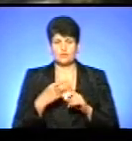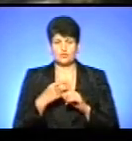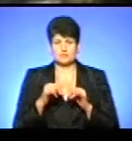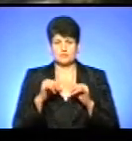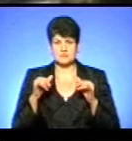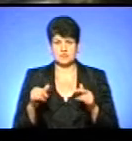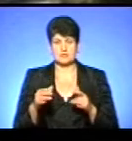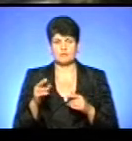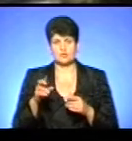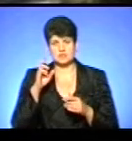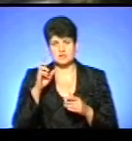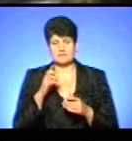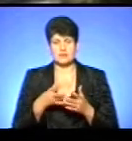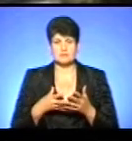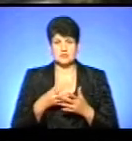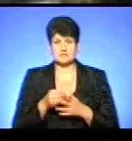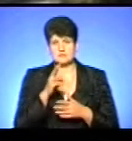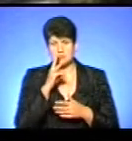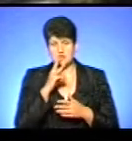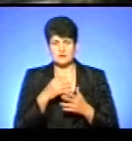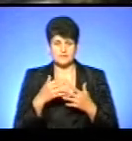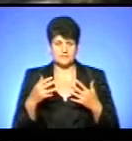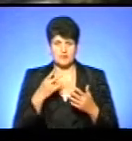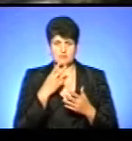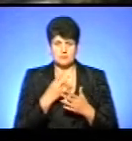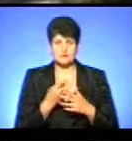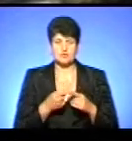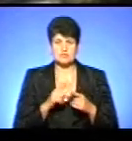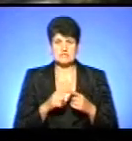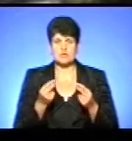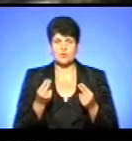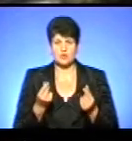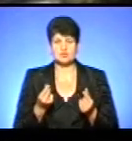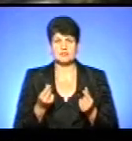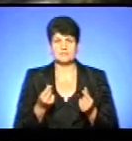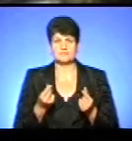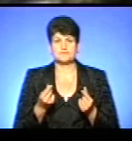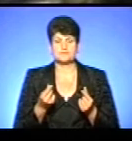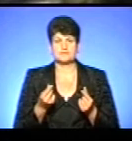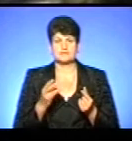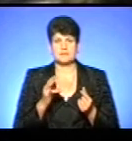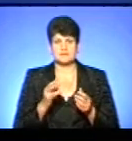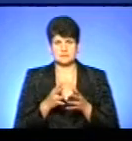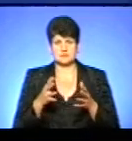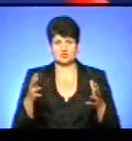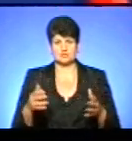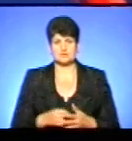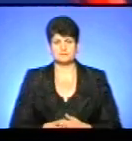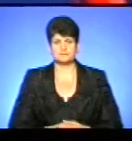комунальним платежам, по заробітній платі, ми бачимо, що ці кошти збільшуються.